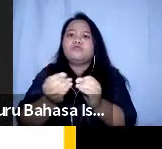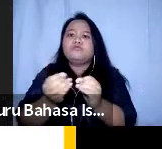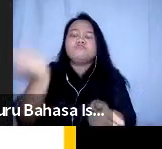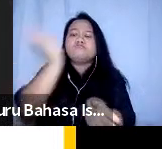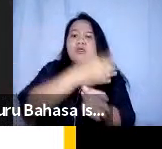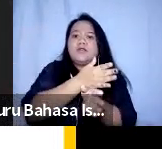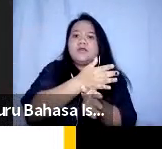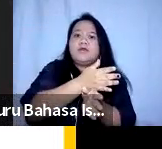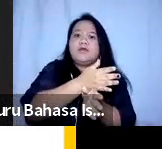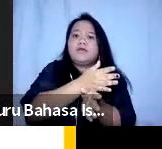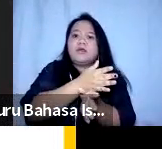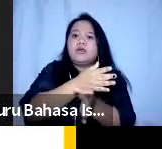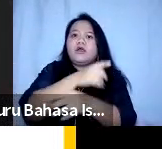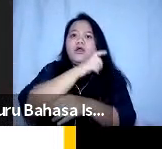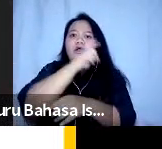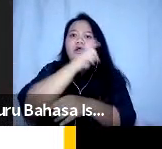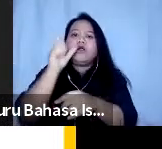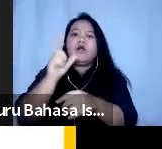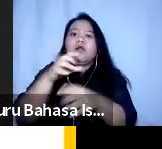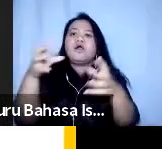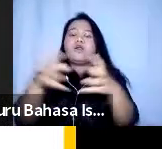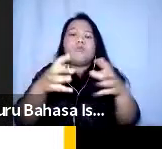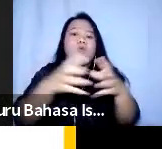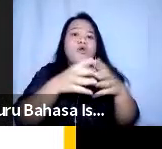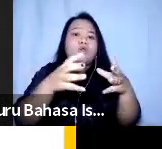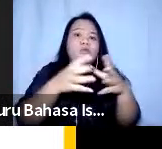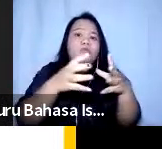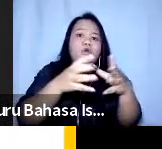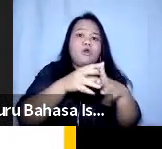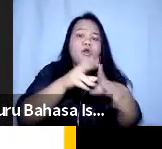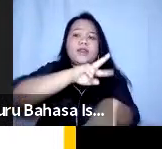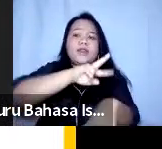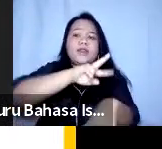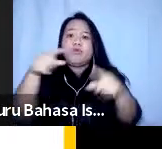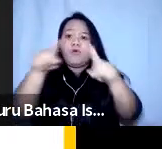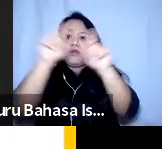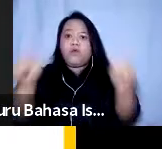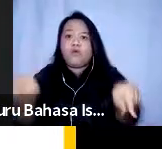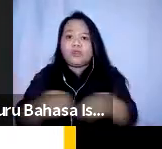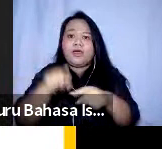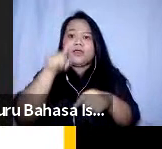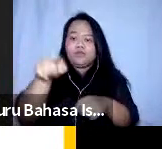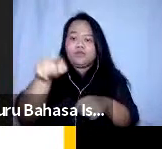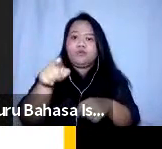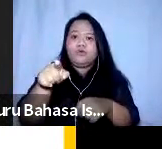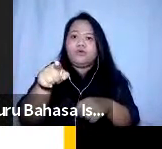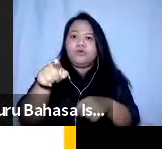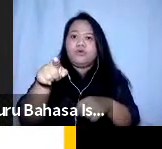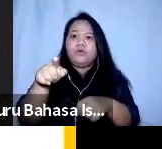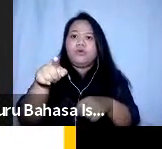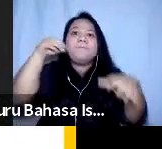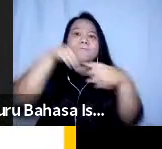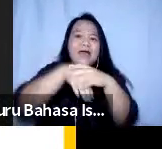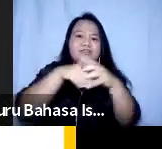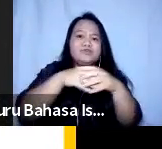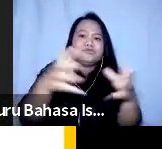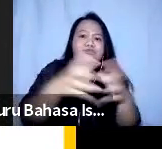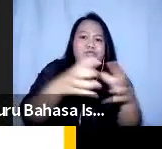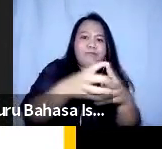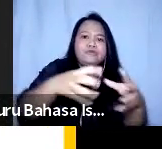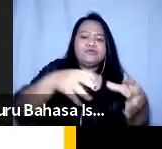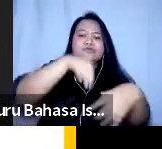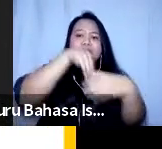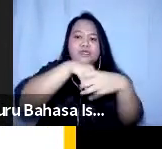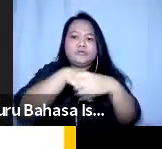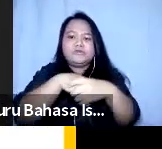unsur-unsur atau kelompok-kelompok yang masih berada di luar kotak penalti ini tergabung di dalamnya inilah yang